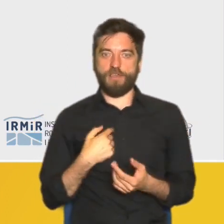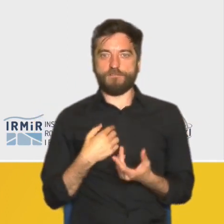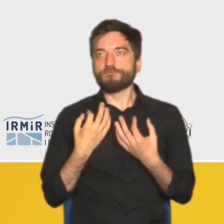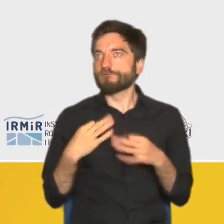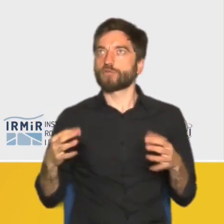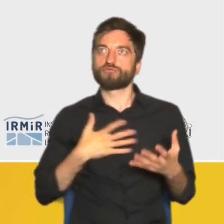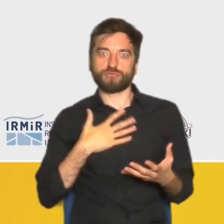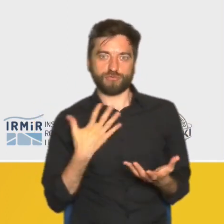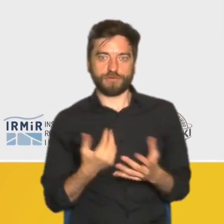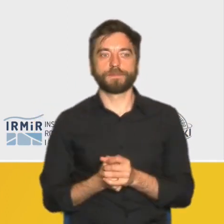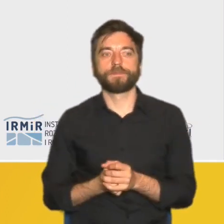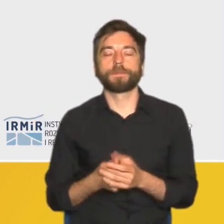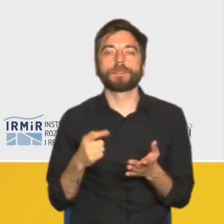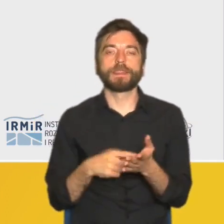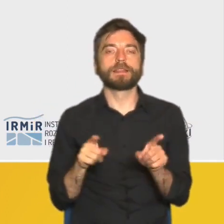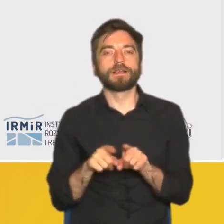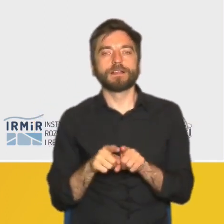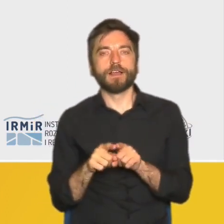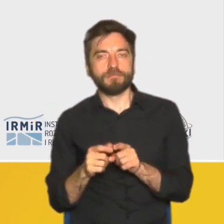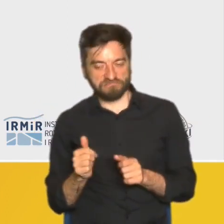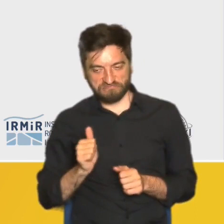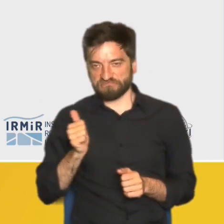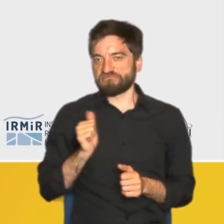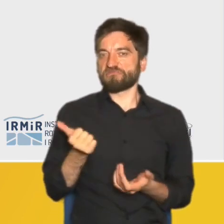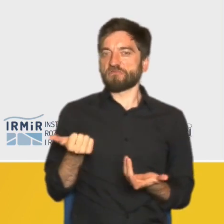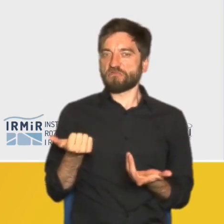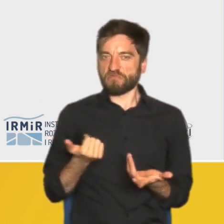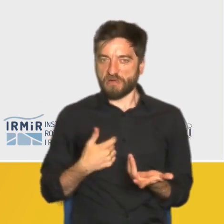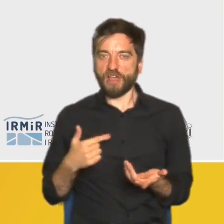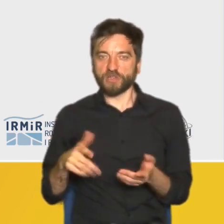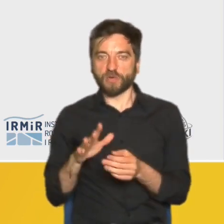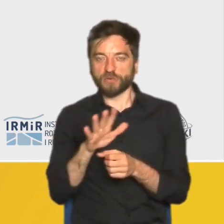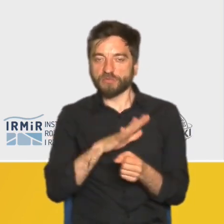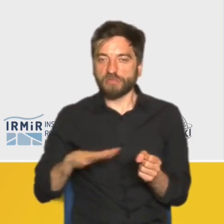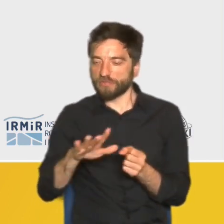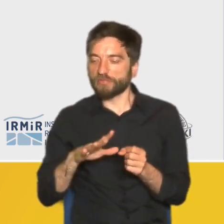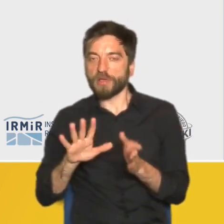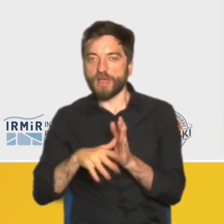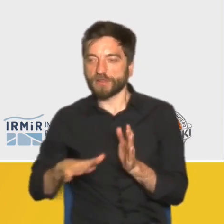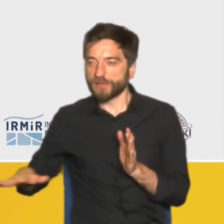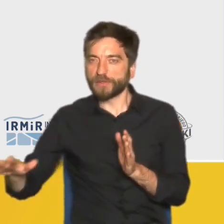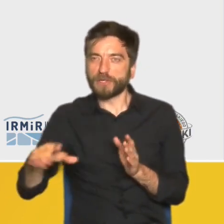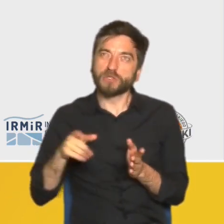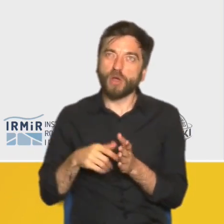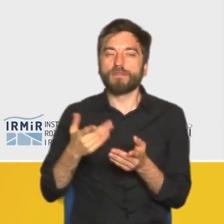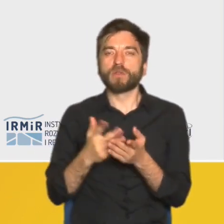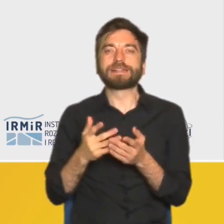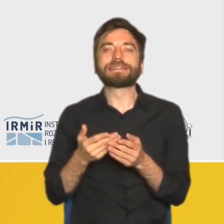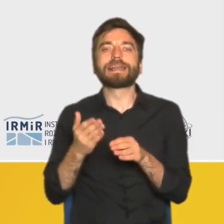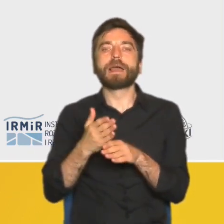Jeżeli chodzi o tak zwaną kwestię prestiżu przedmieść, to w zasadzie to występuje tylko i wyłącznie w przedwojennych letniskach.